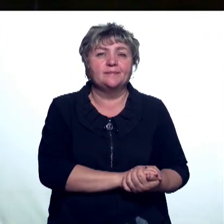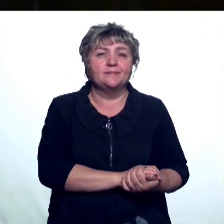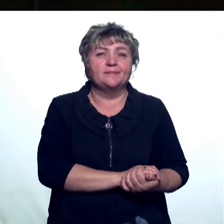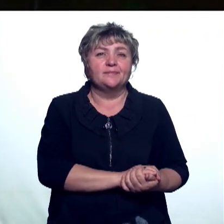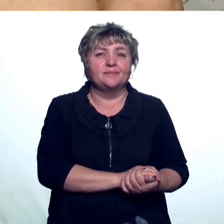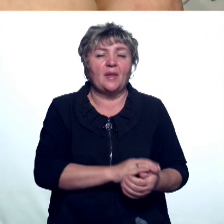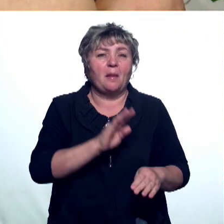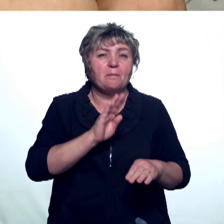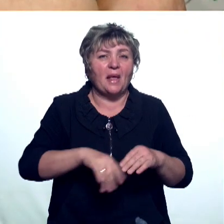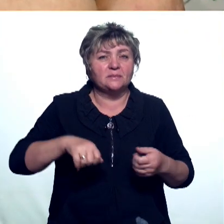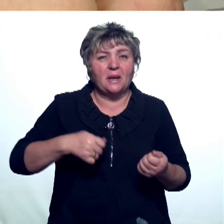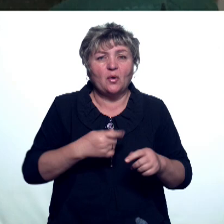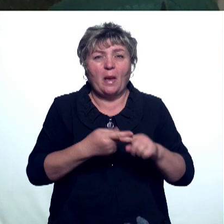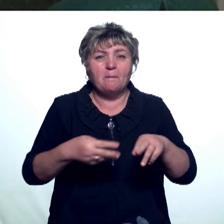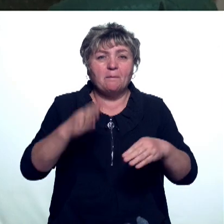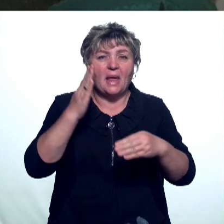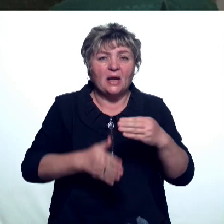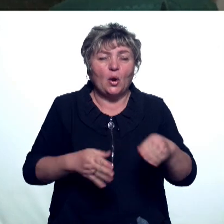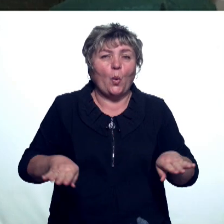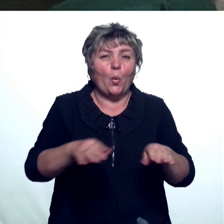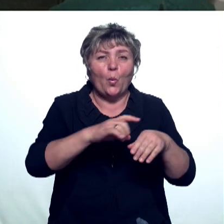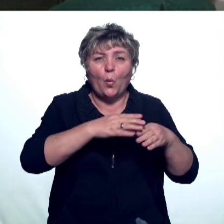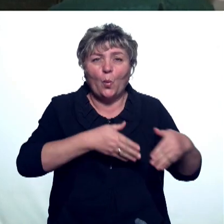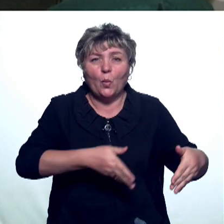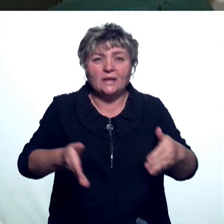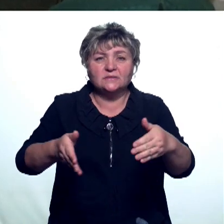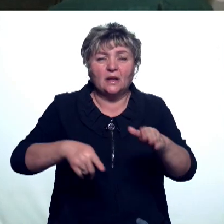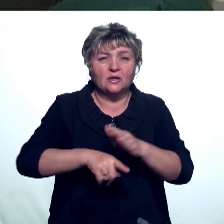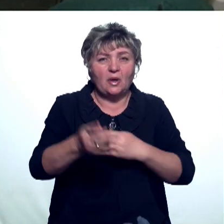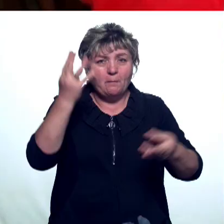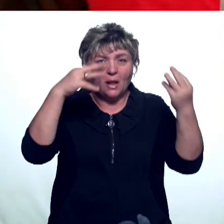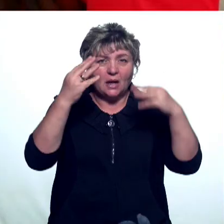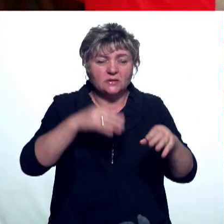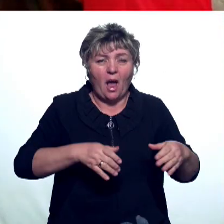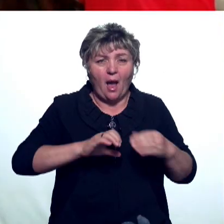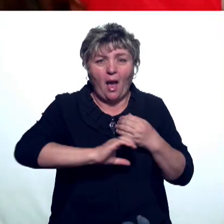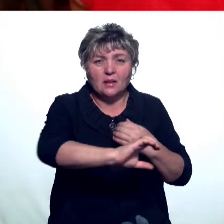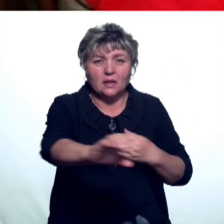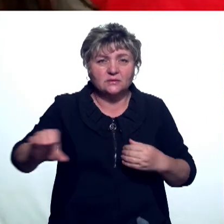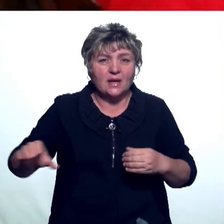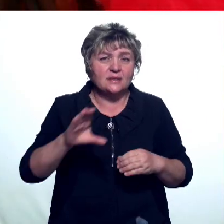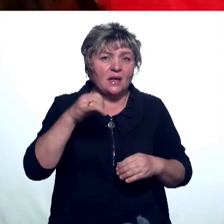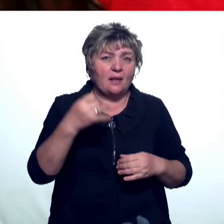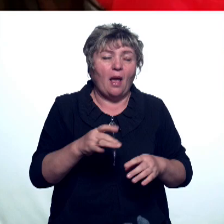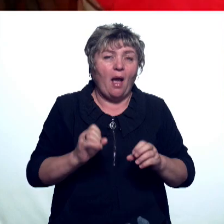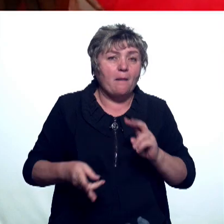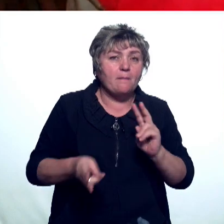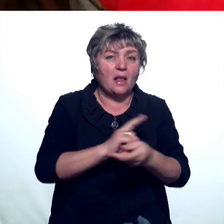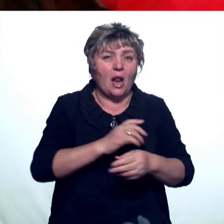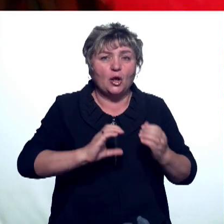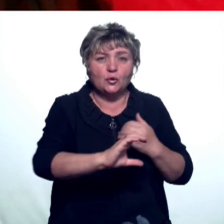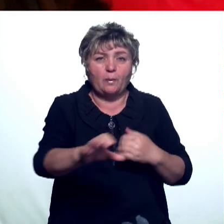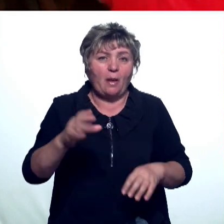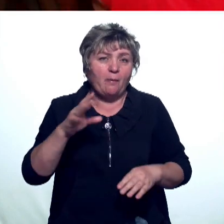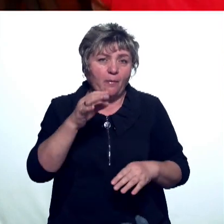Без перекопов и перекрытия улиц. В столице Республики началась модернизация канализационных сетей. Как меняют трубы по европейским